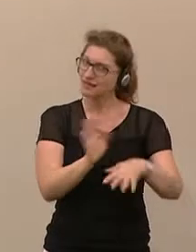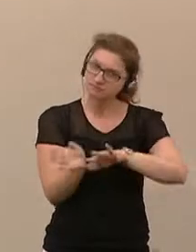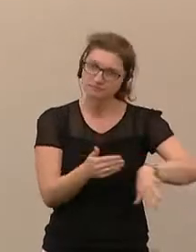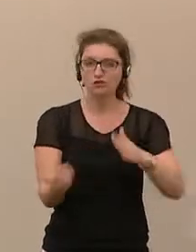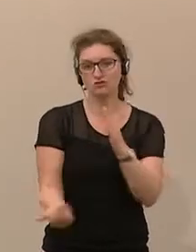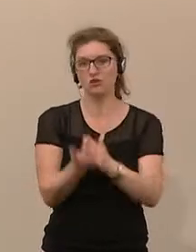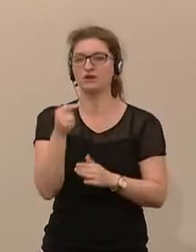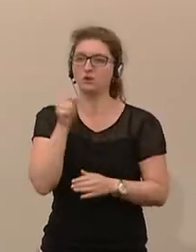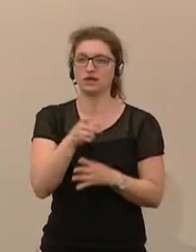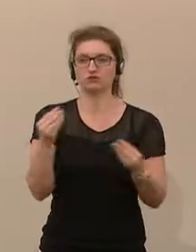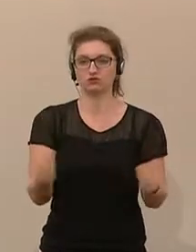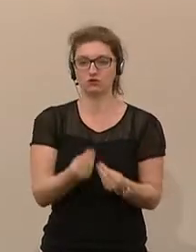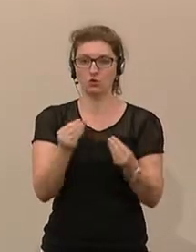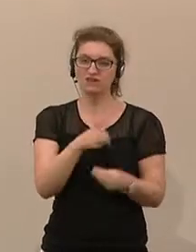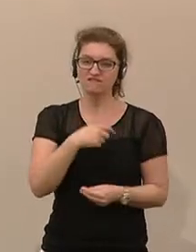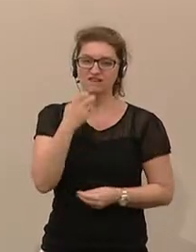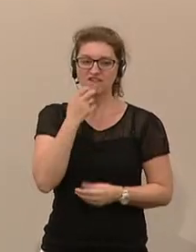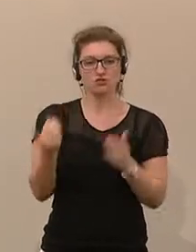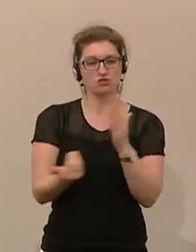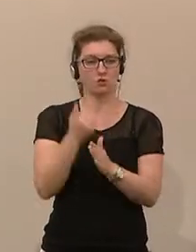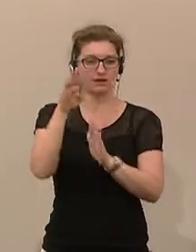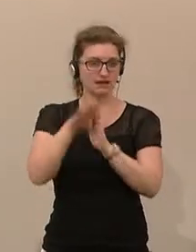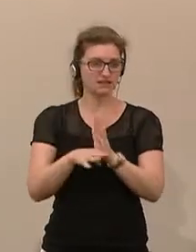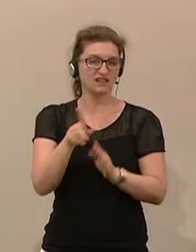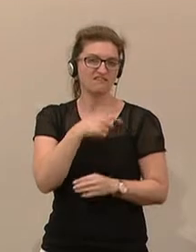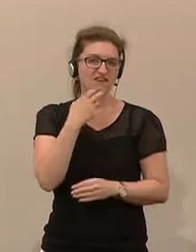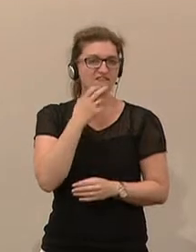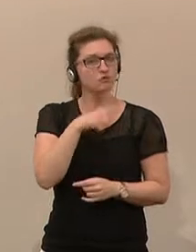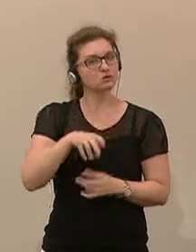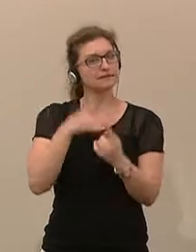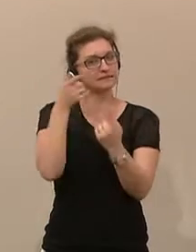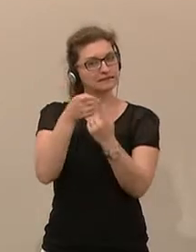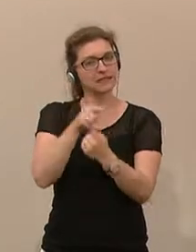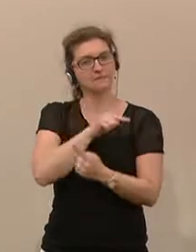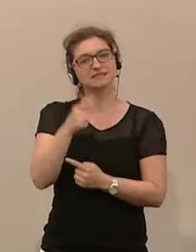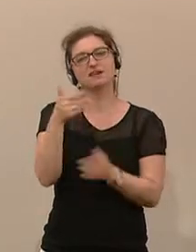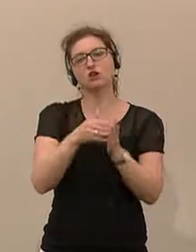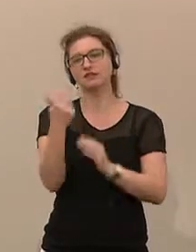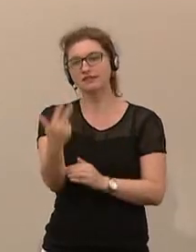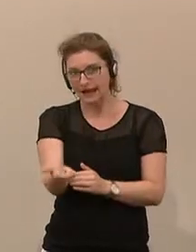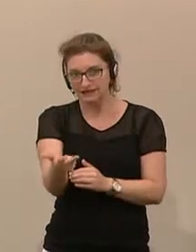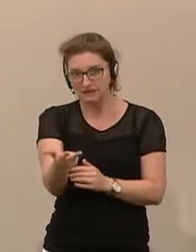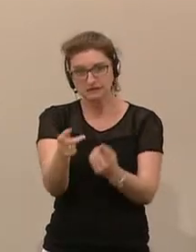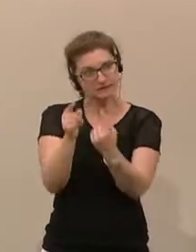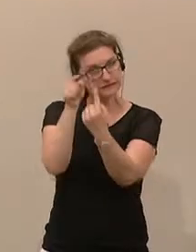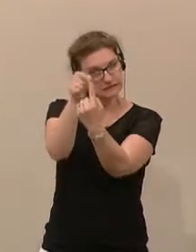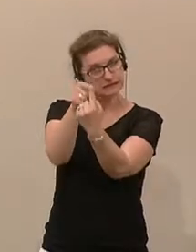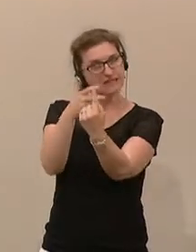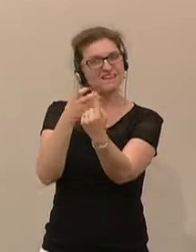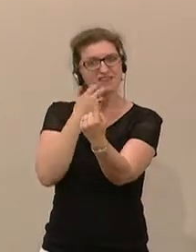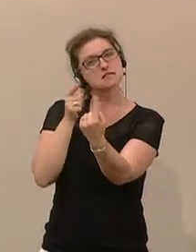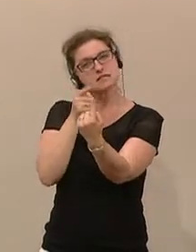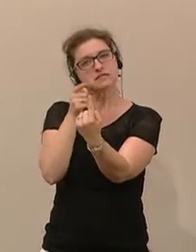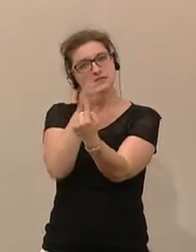das ist der Grund. Wir wollen neue Gesetze. Wir wollen unsere Ziele, die wir uns bis 2030 gesetzt haben, auch wirklich